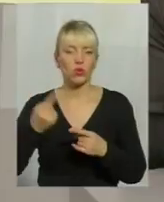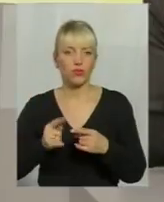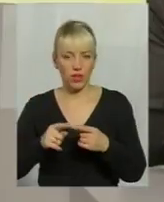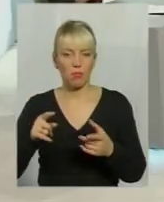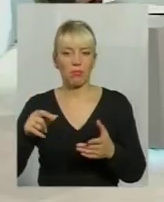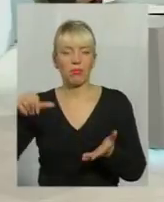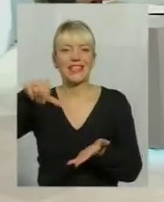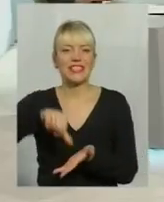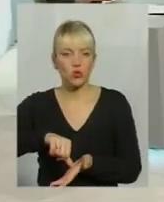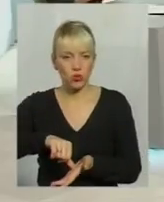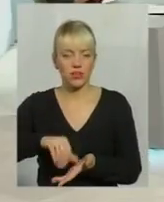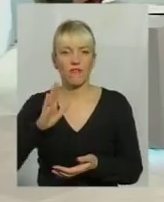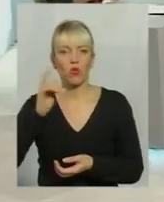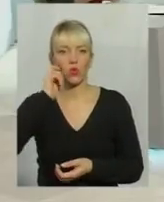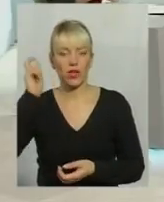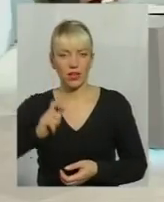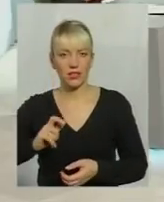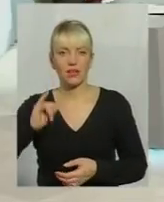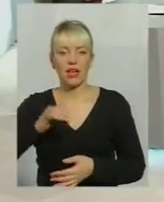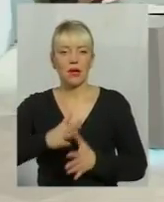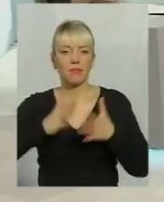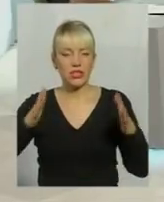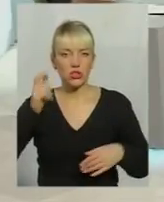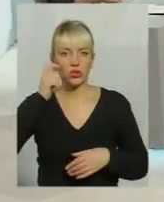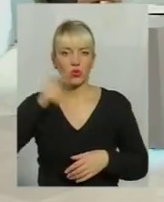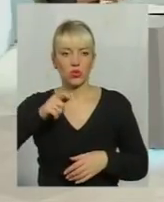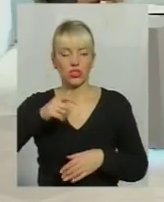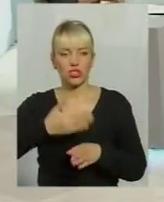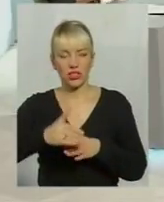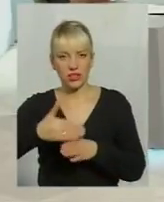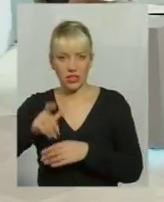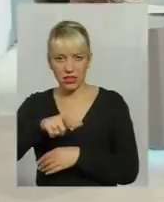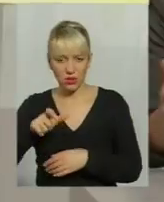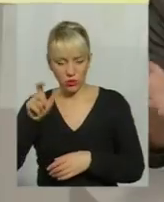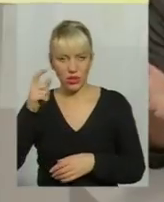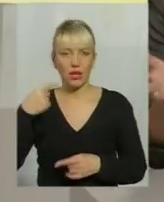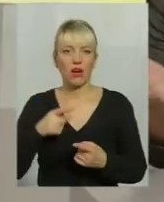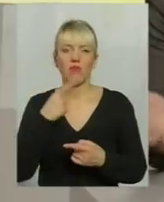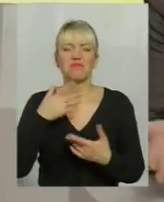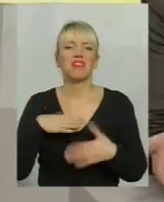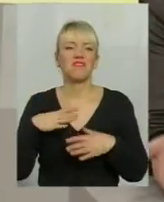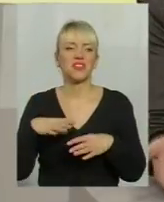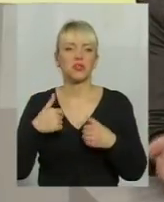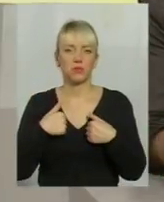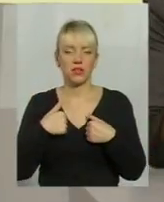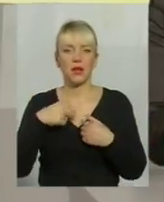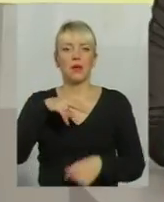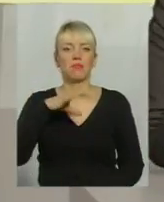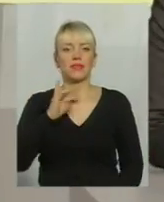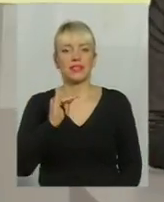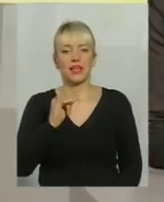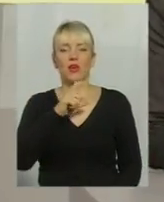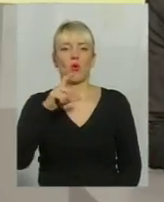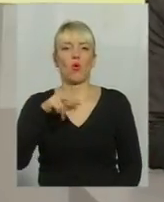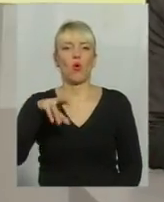в українців, і більша частина, навіть моїх знайомих, говорить, ну, навіщо мені психолог, так? Я сам